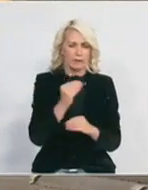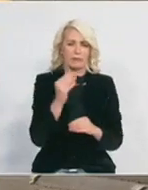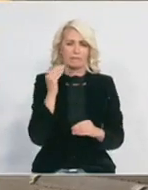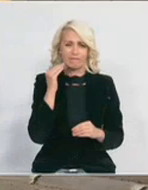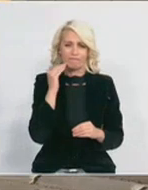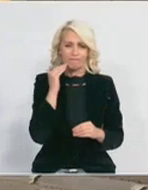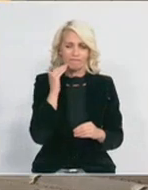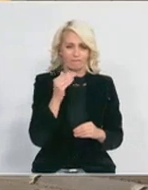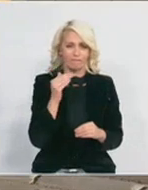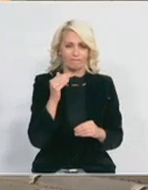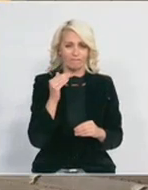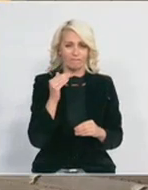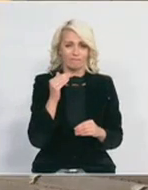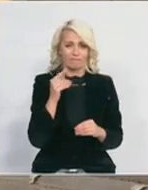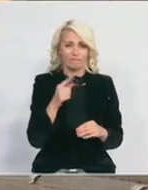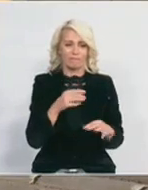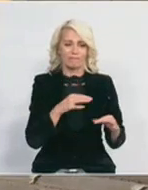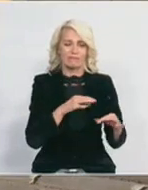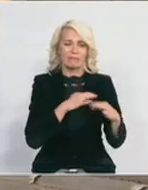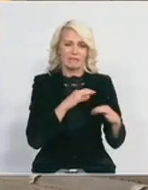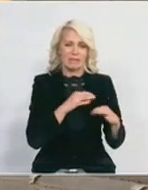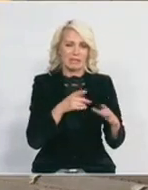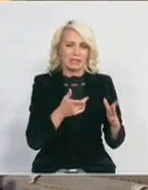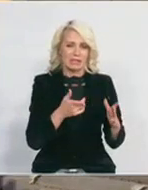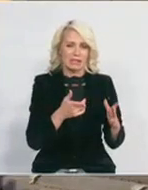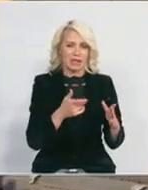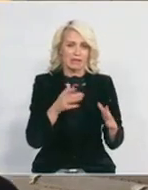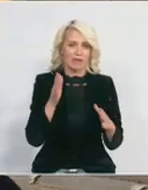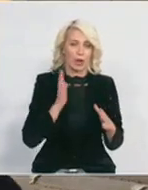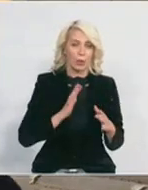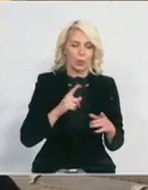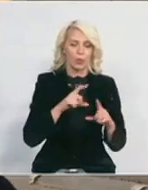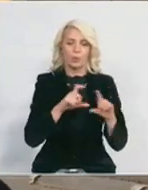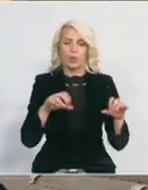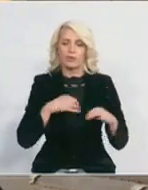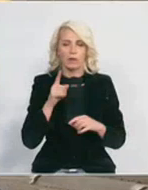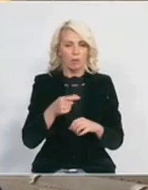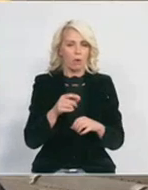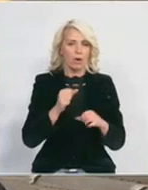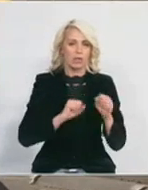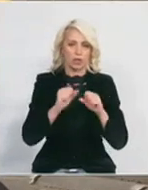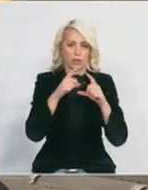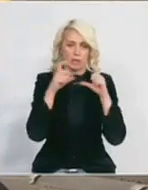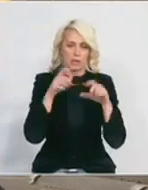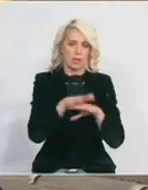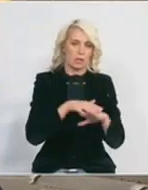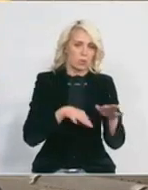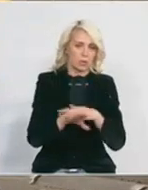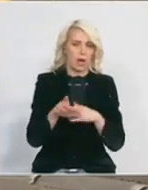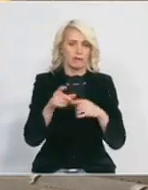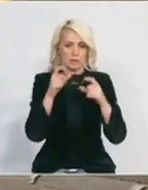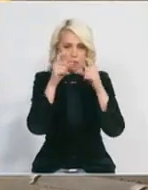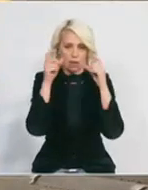zdravstvena kultura. Moraju i ljudi u Domu zdravlja da nose zaštetnu opremu. Moraju se poštuju putevi,